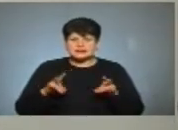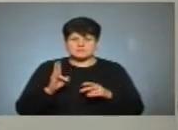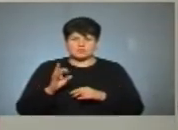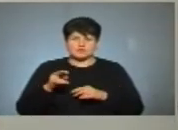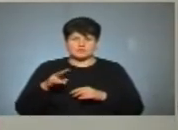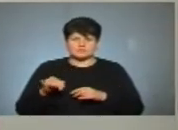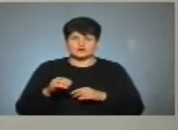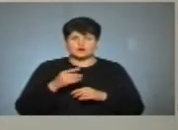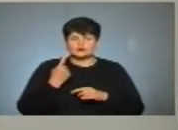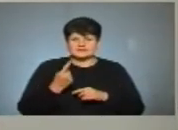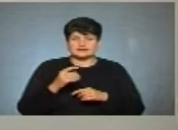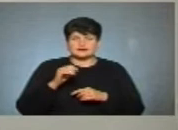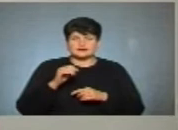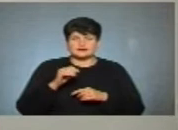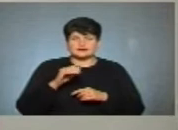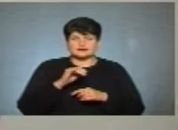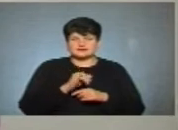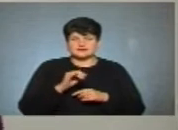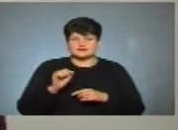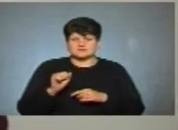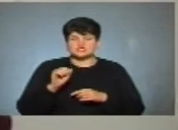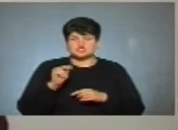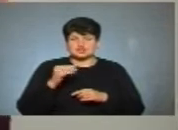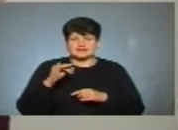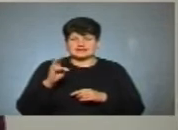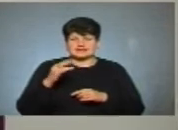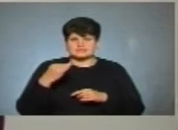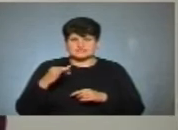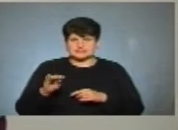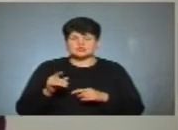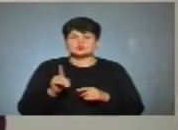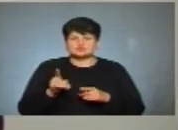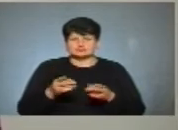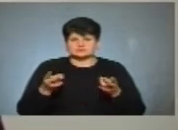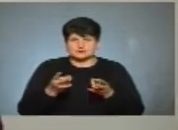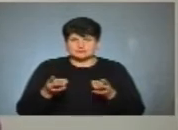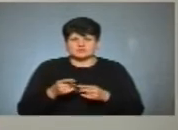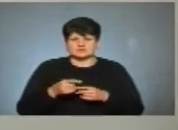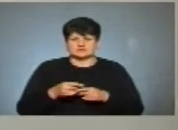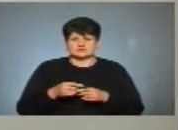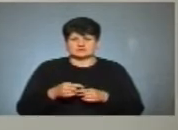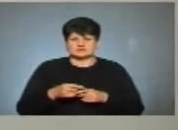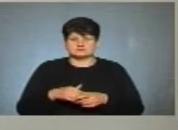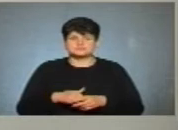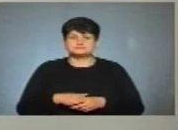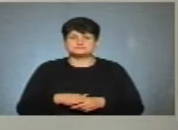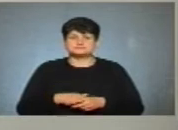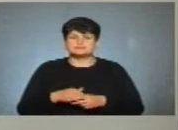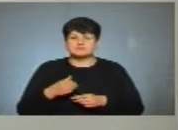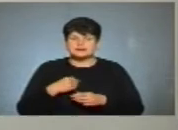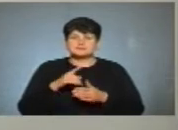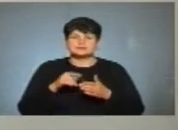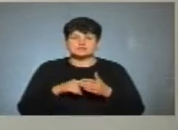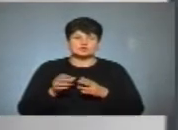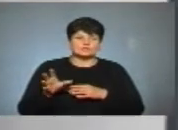Один Іван Одамович Чиківський, чого вартий? Невже хтось з слухачів може подумати, що за ним стоїть Коломойський? В мене є питання